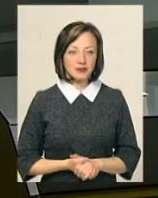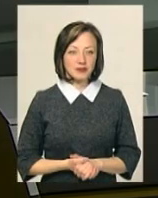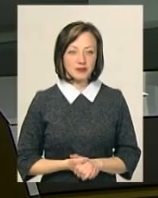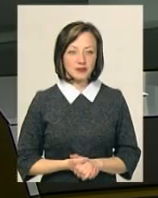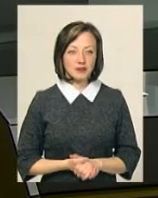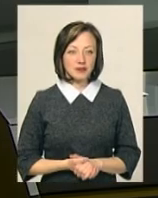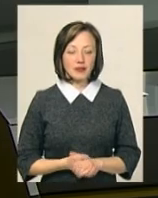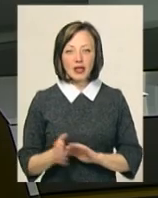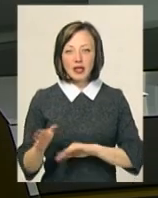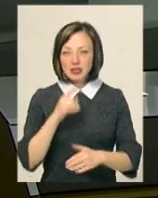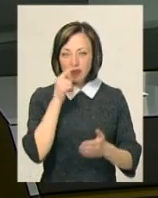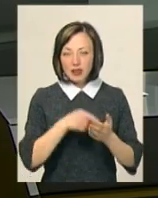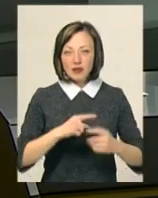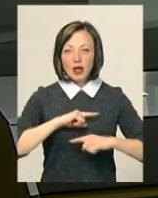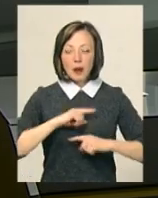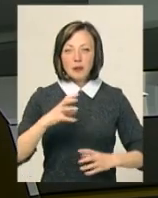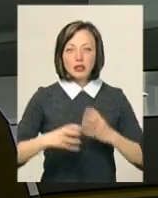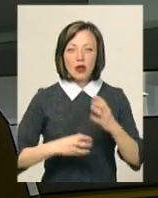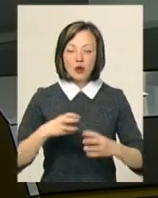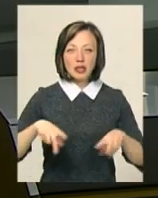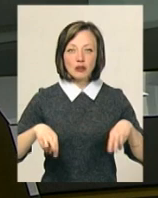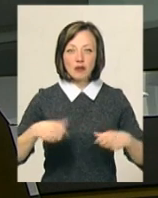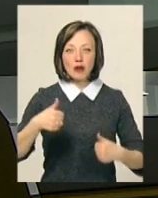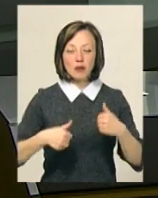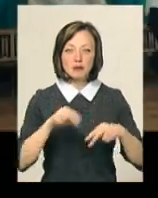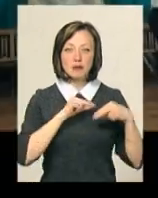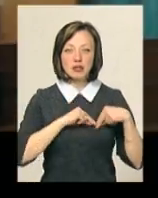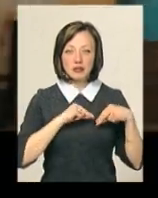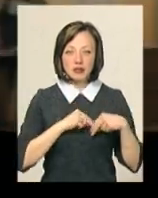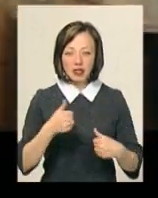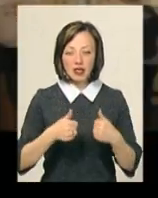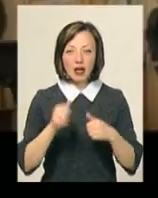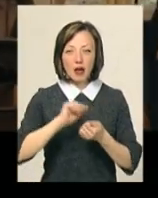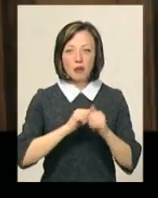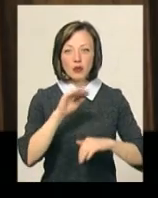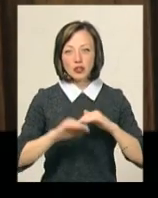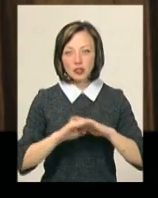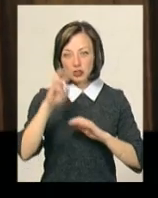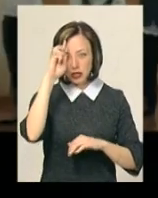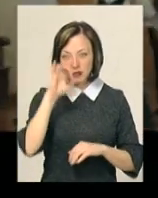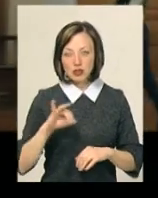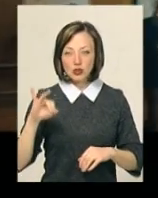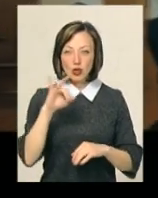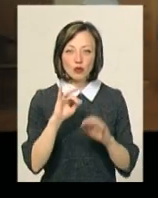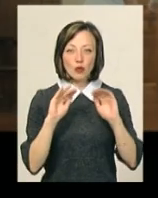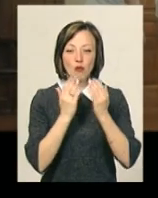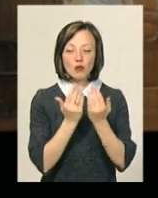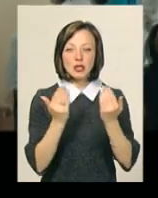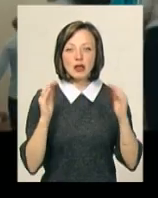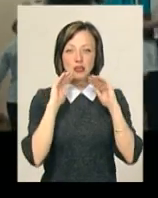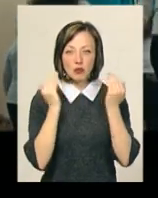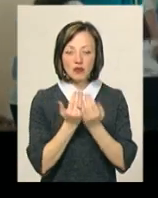За вихід до фіналу міжнародного танцювального батлу змагаються працівники Кам'янець-Подільського державного історичного музею-заповітника.